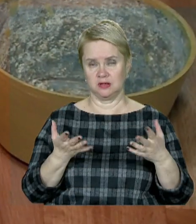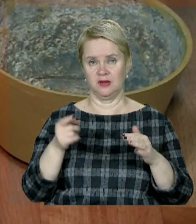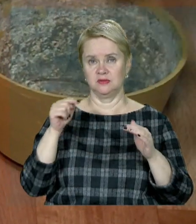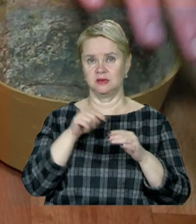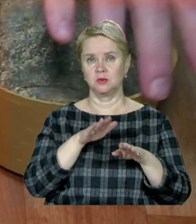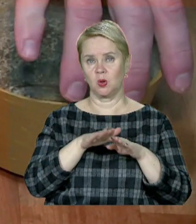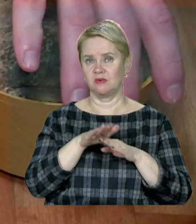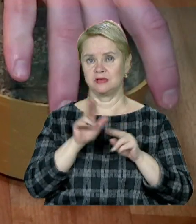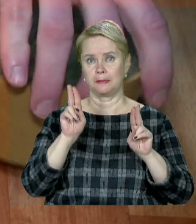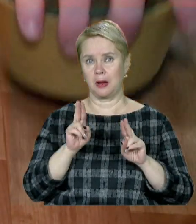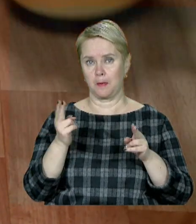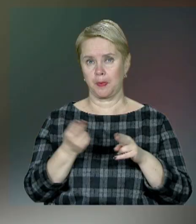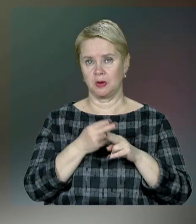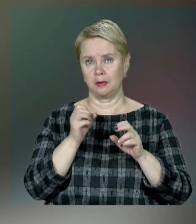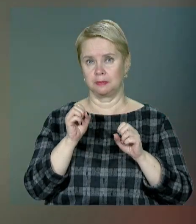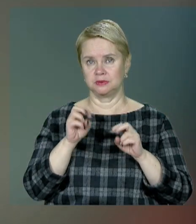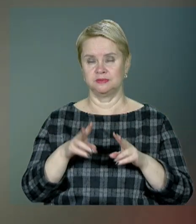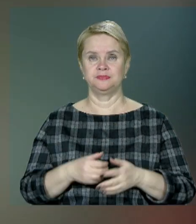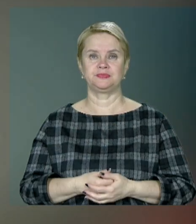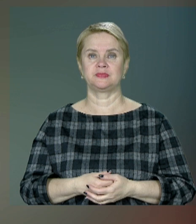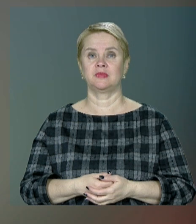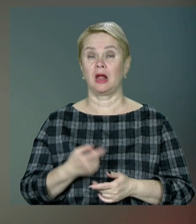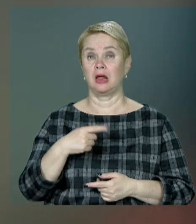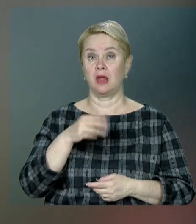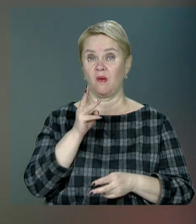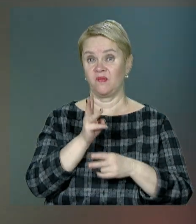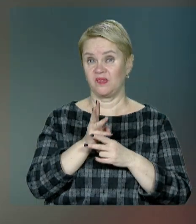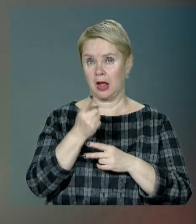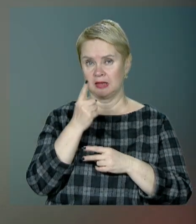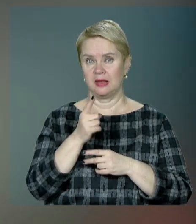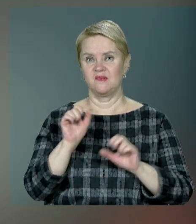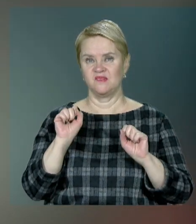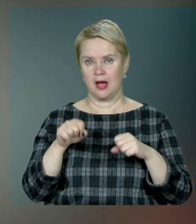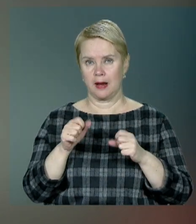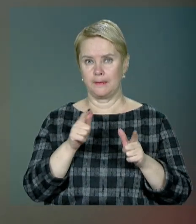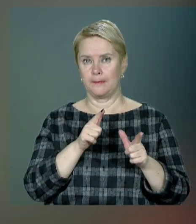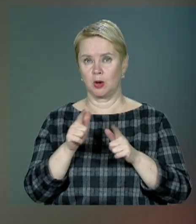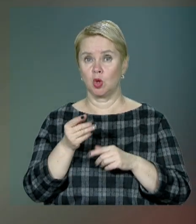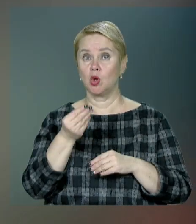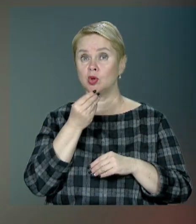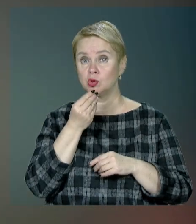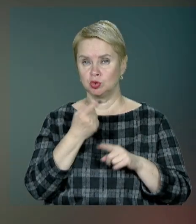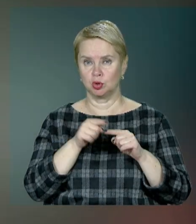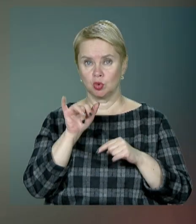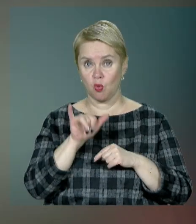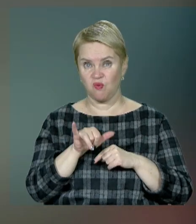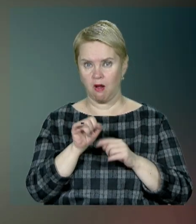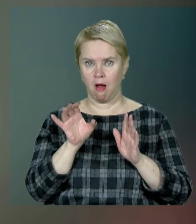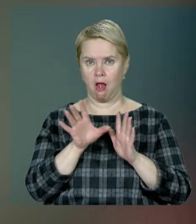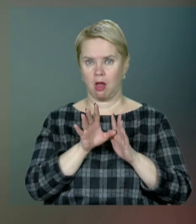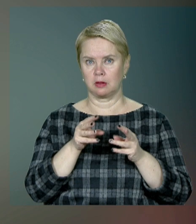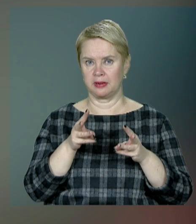дотриманням всіх правопожежної безпеки. А ось на цьому відео – один з варіантів приготування їжі, якщо у вас